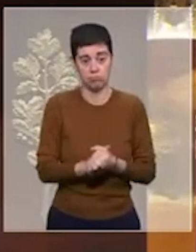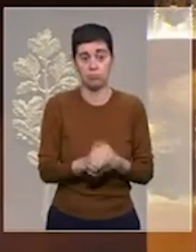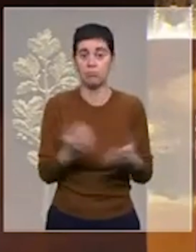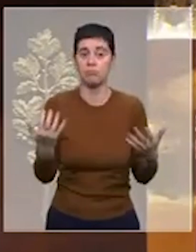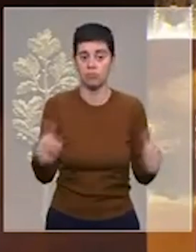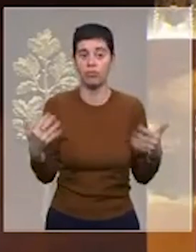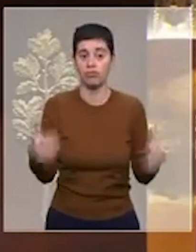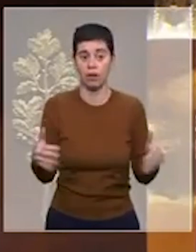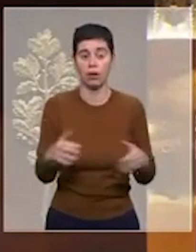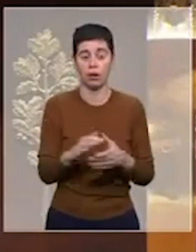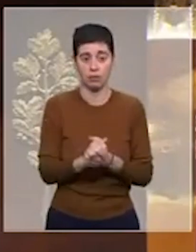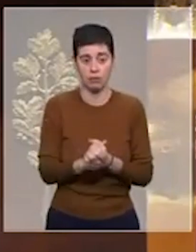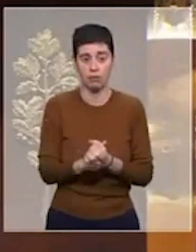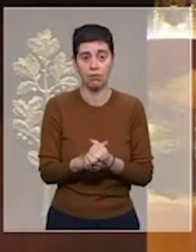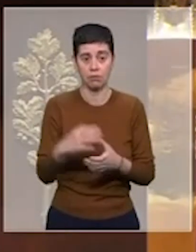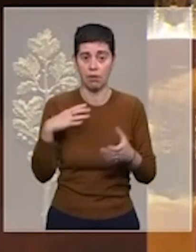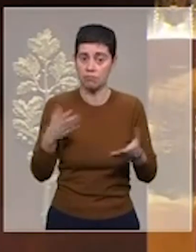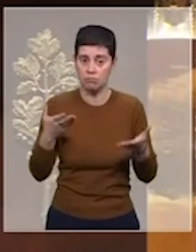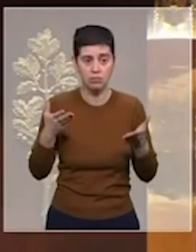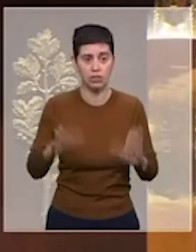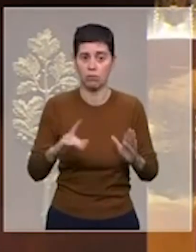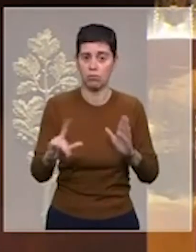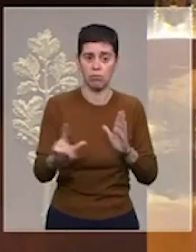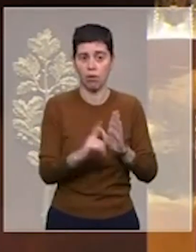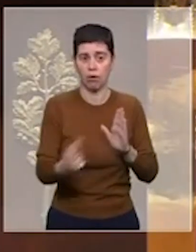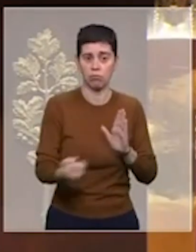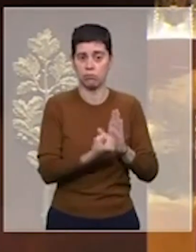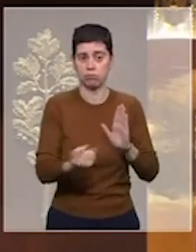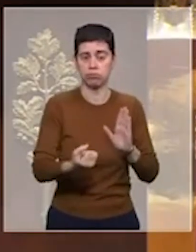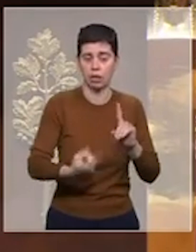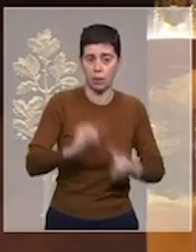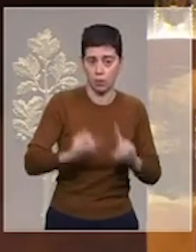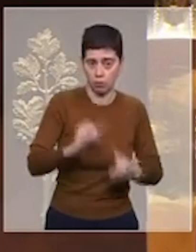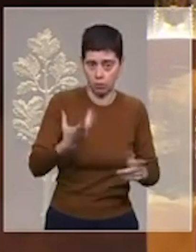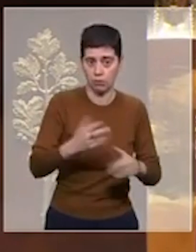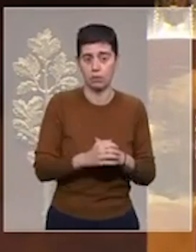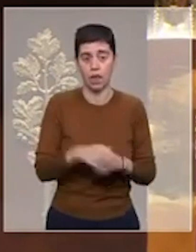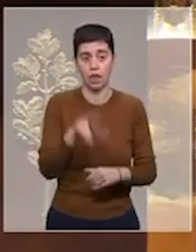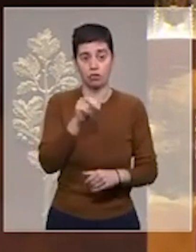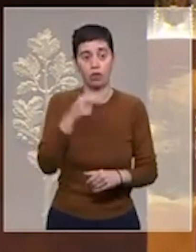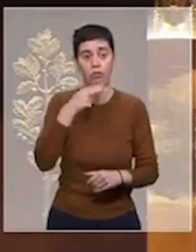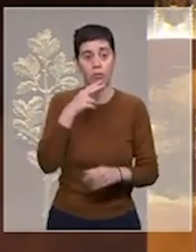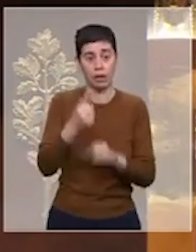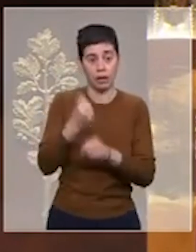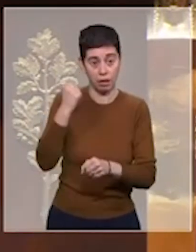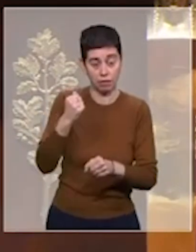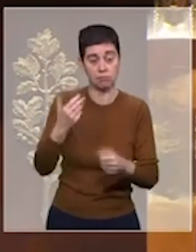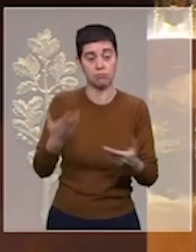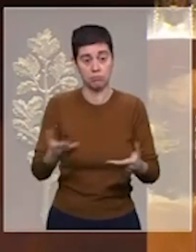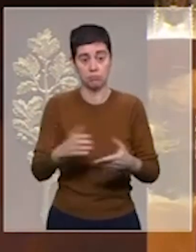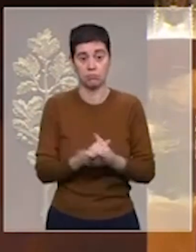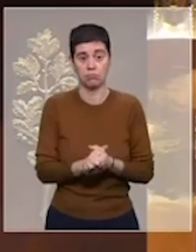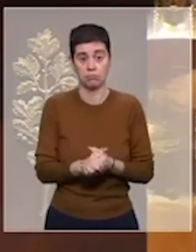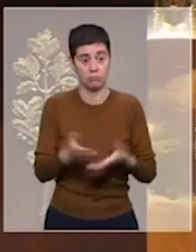adoptées des éditions importantes et le 30 novembre de l'année dernière, la résolution